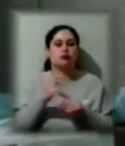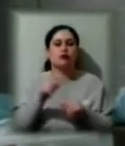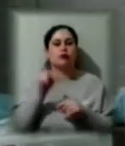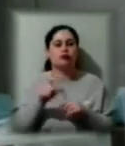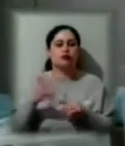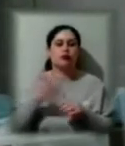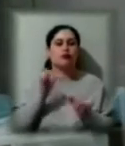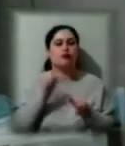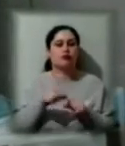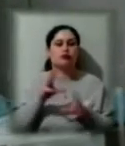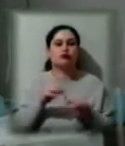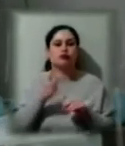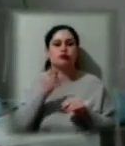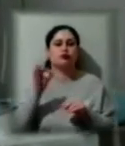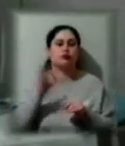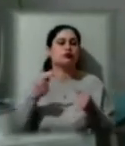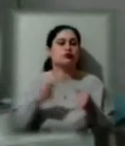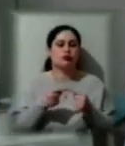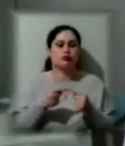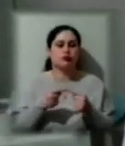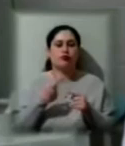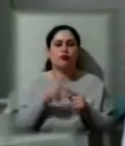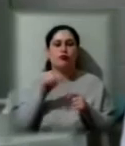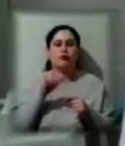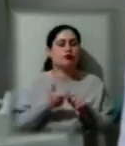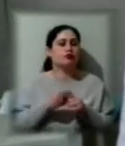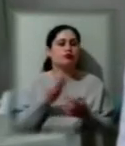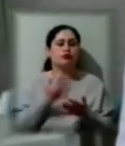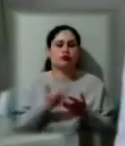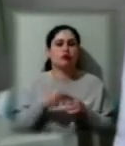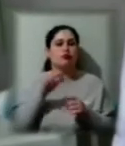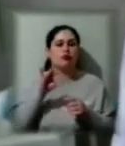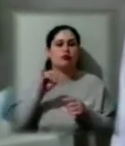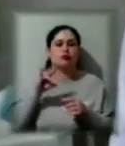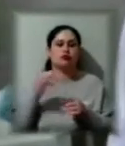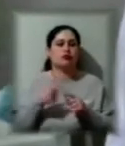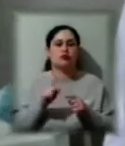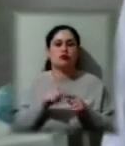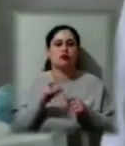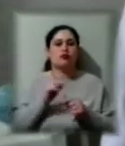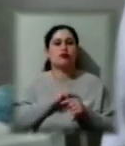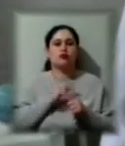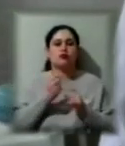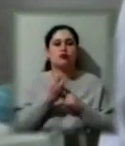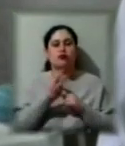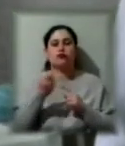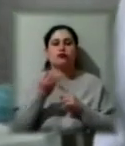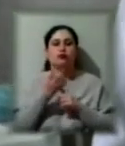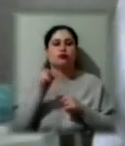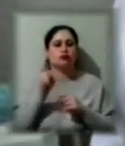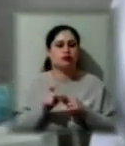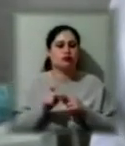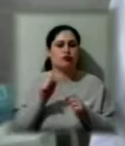стовідсотково достовірним. Апарат дорогий, він дуже якісний, пропускна здатність невисока, 12-14 обстежень на день. Для нашої